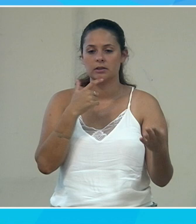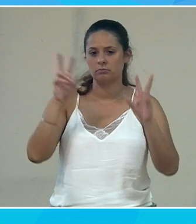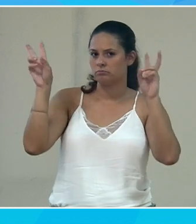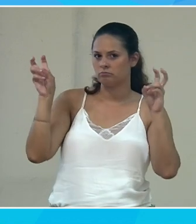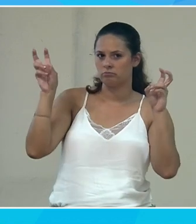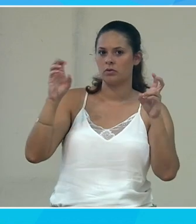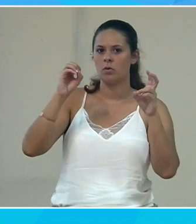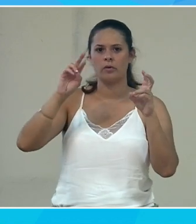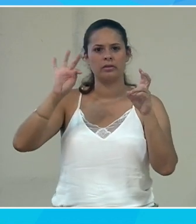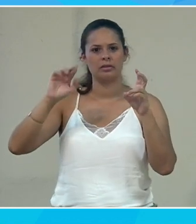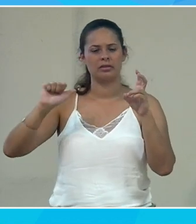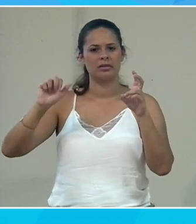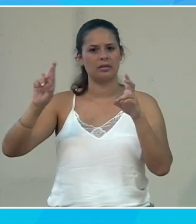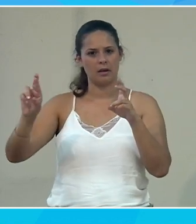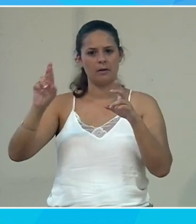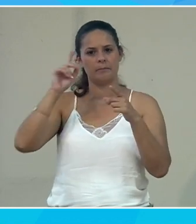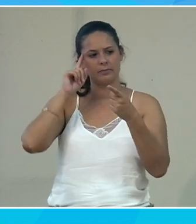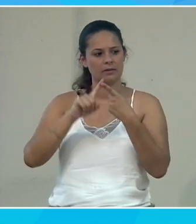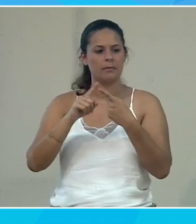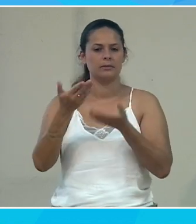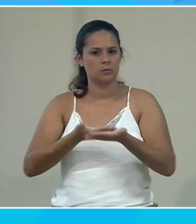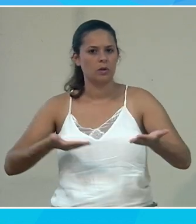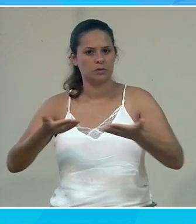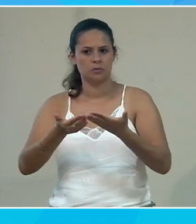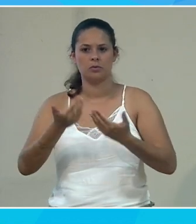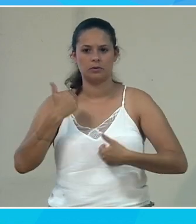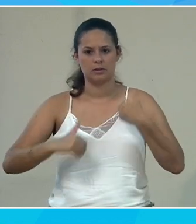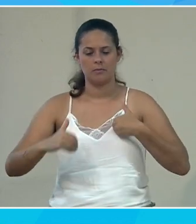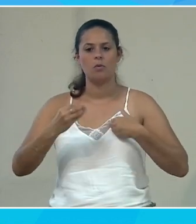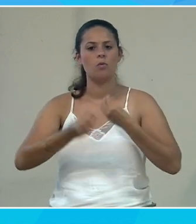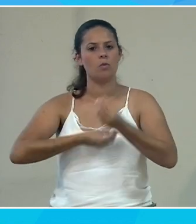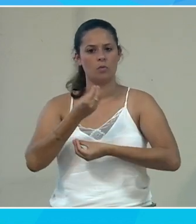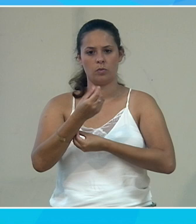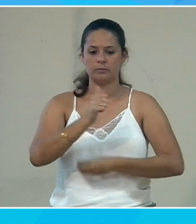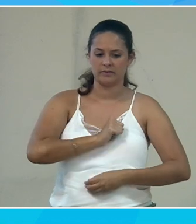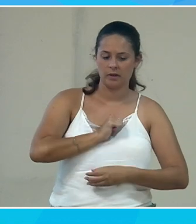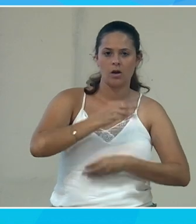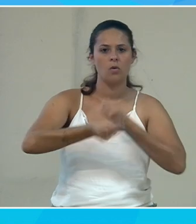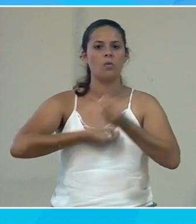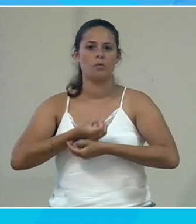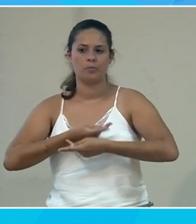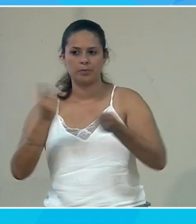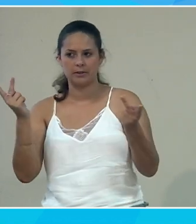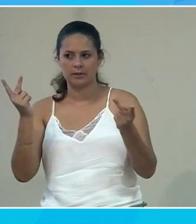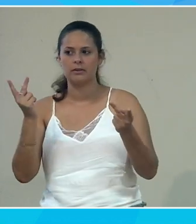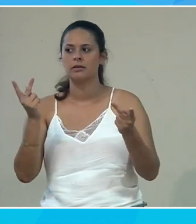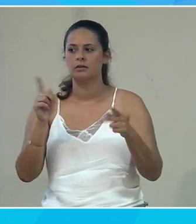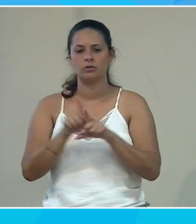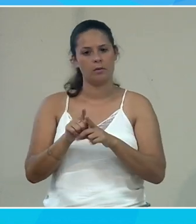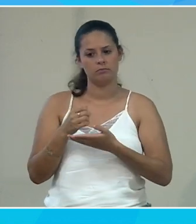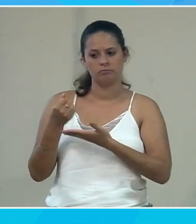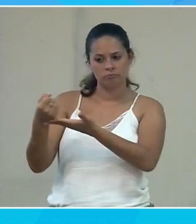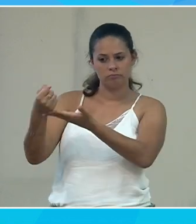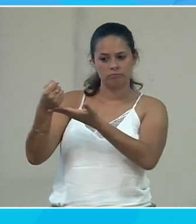quota » de 6% de personnes en situation de handicap, soit dans le secteur privé, soit dans le secteur public, donc porté par la